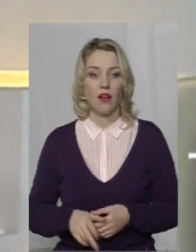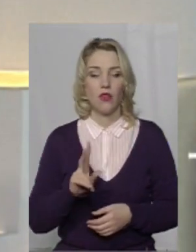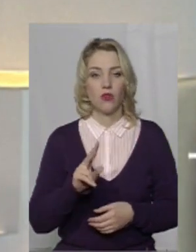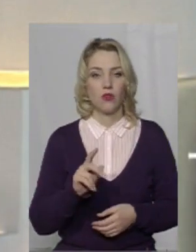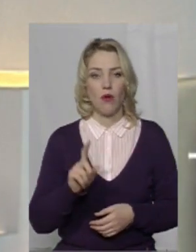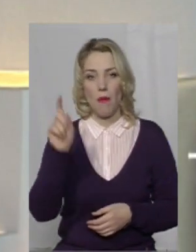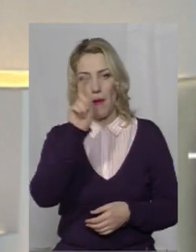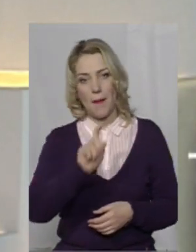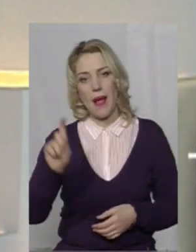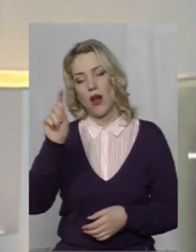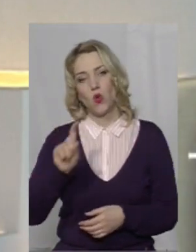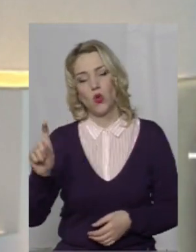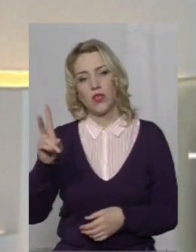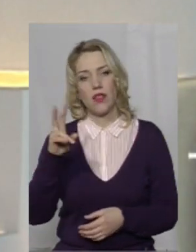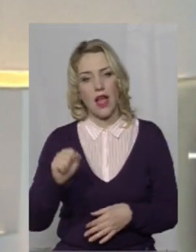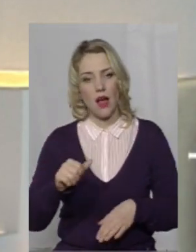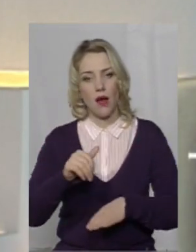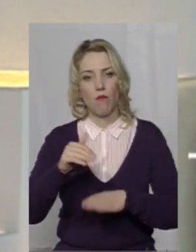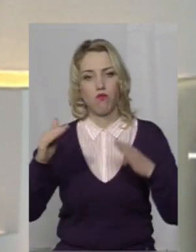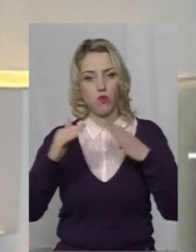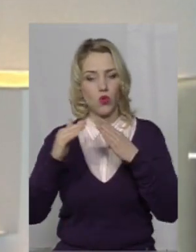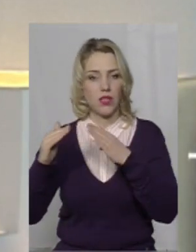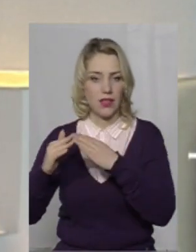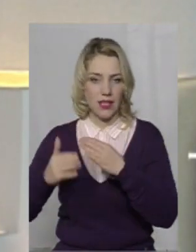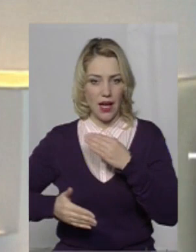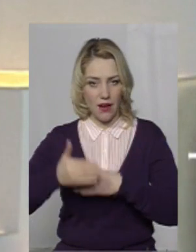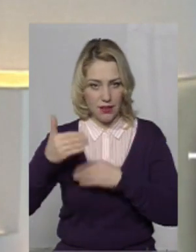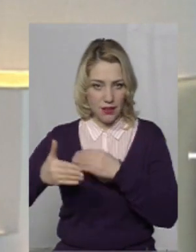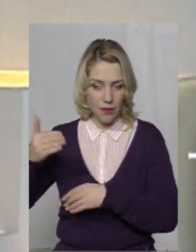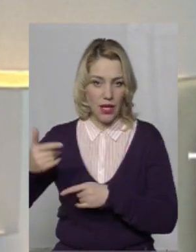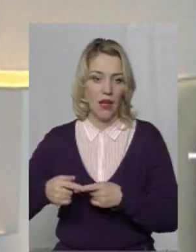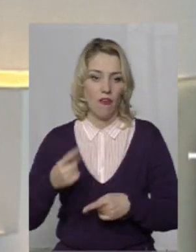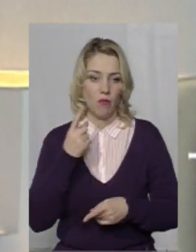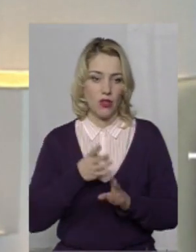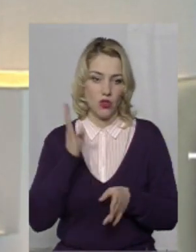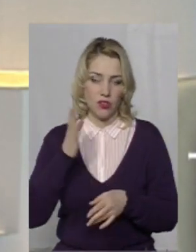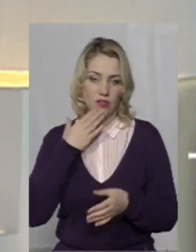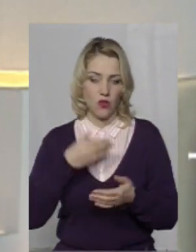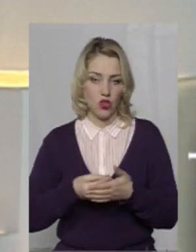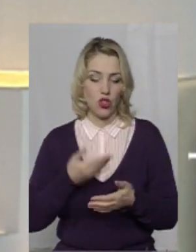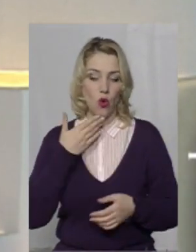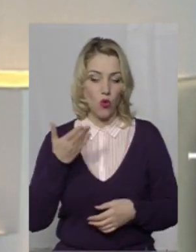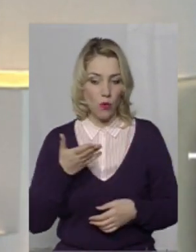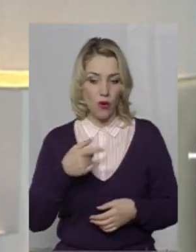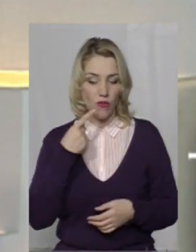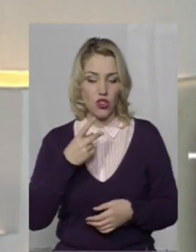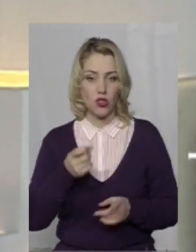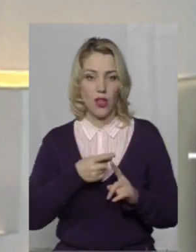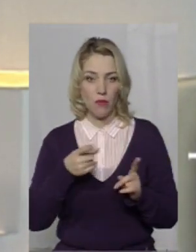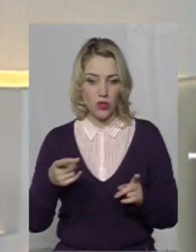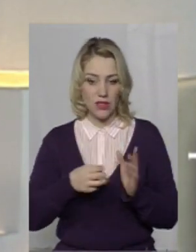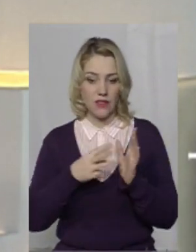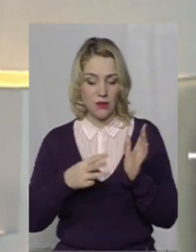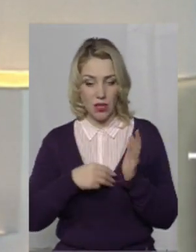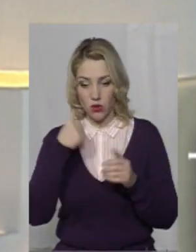малюється на будинках. Ми, в першу чергу, я в свій доповіді казав, що протягом 2018